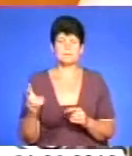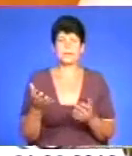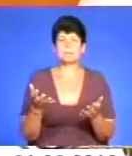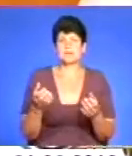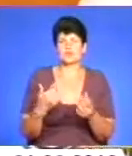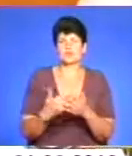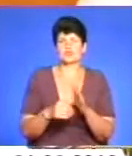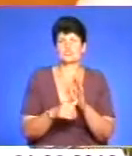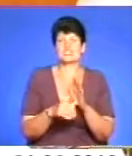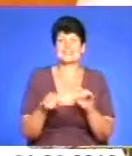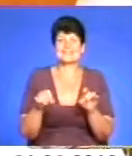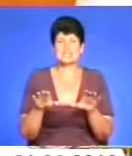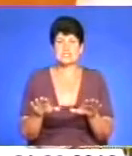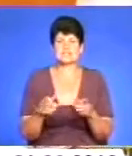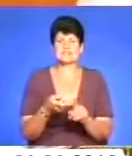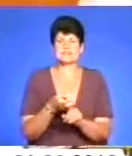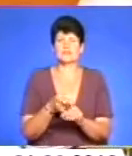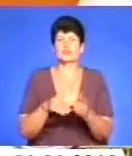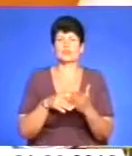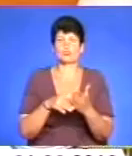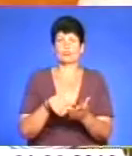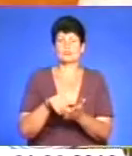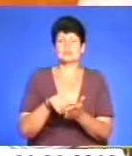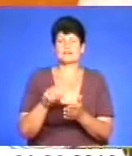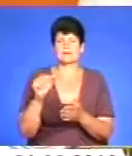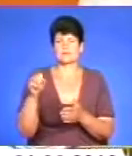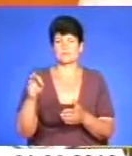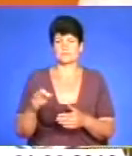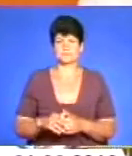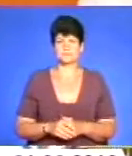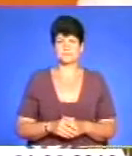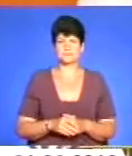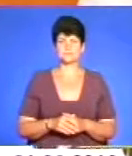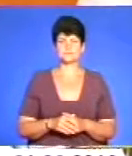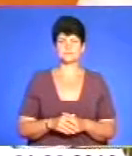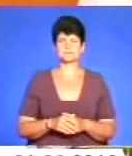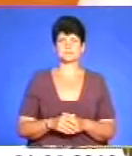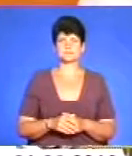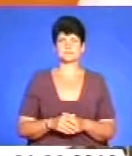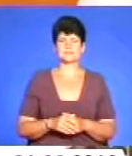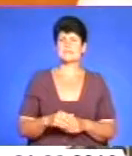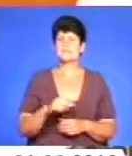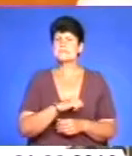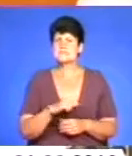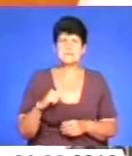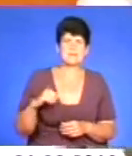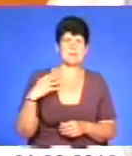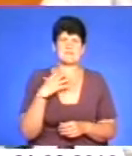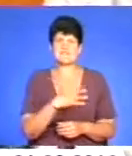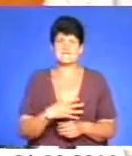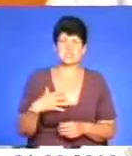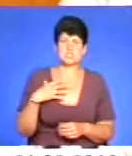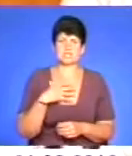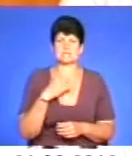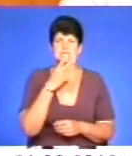шість рішень, які стосуються допомоги учасникам антитерористичної операції. Самі важливі з них – це перегляд